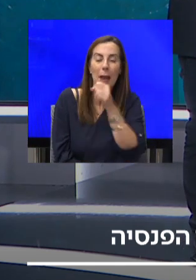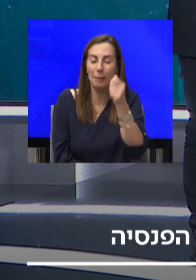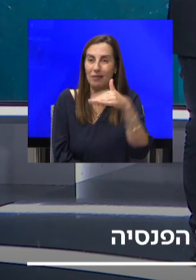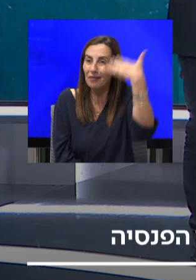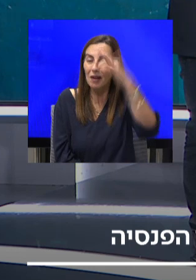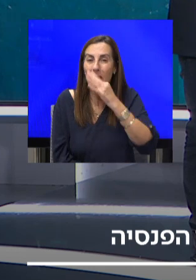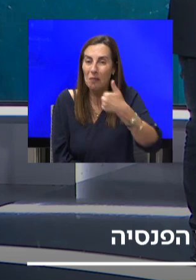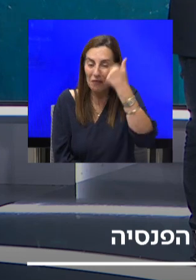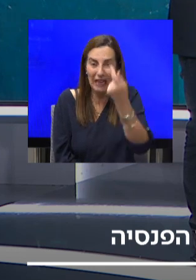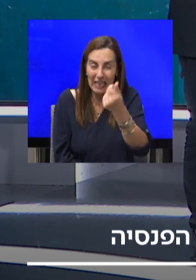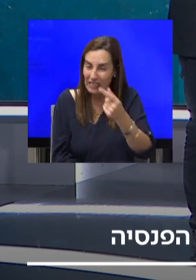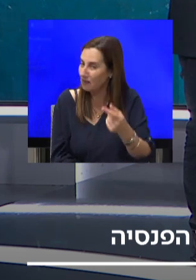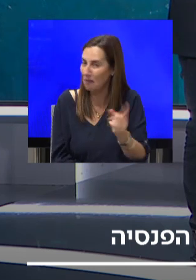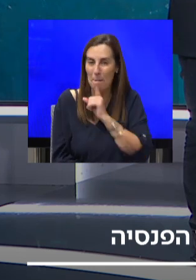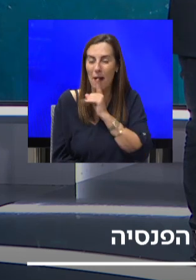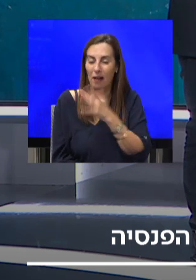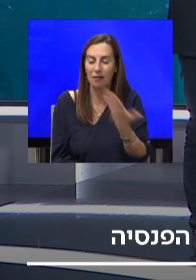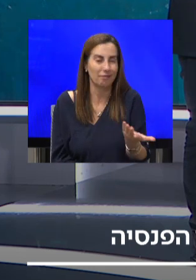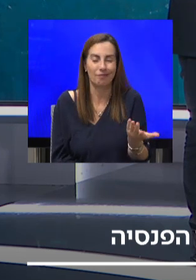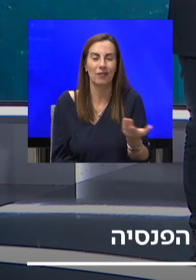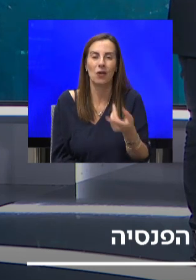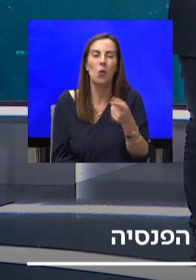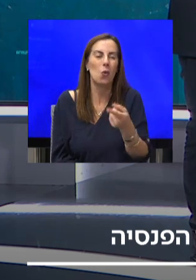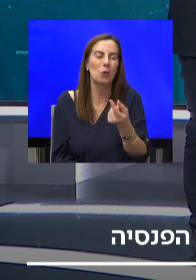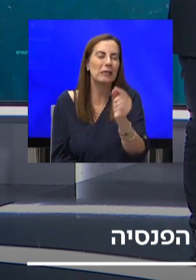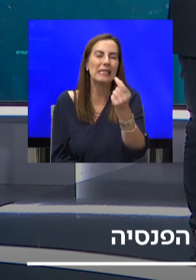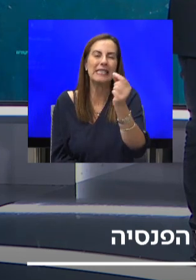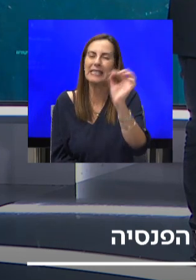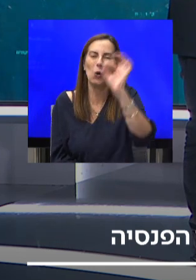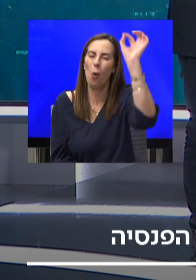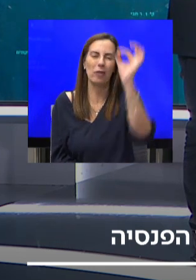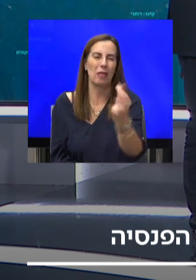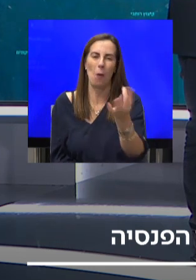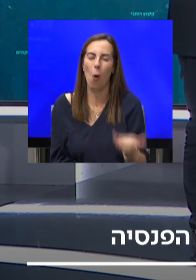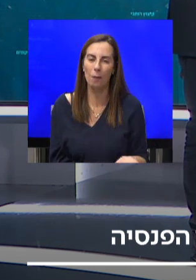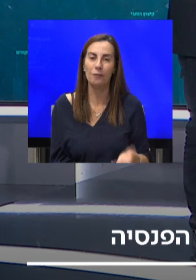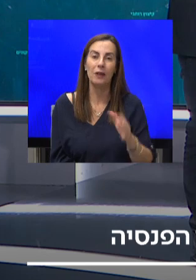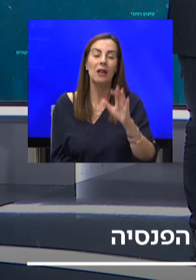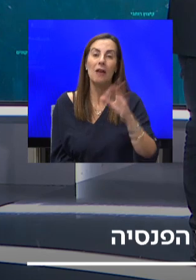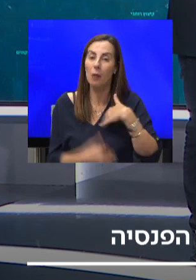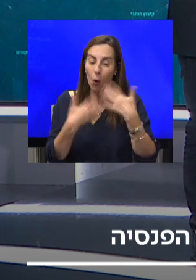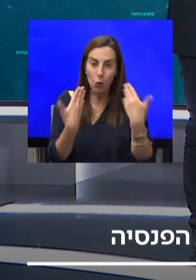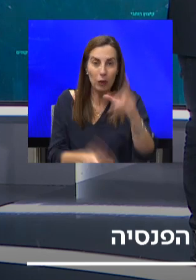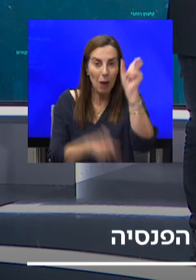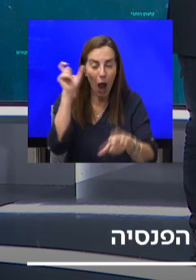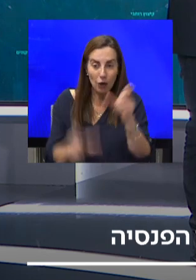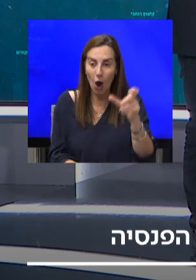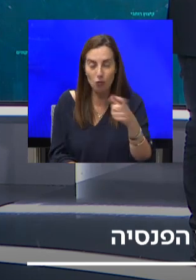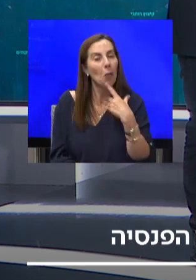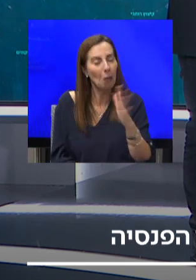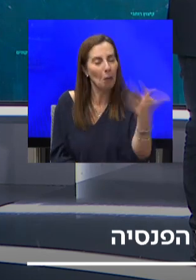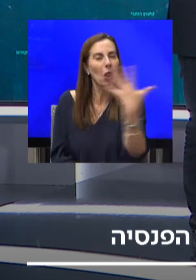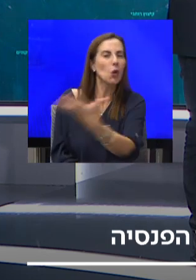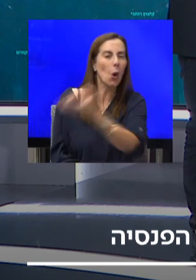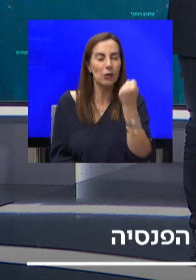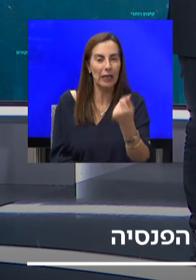הוא גם ככה, בלי משיכה, הוא סיכוי לא גבוה במיוחד. ואם אנחנו מאפשרים כאן לאנשים, מאתגרים אותם, מאפשרים להם למשוך, יש